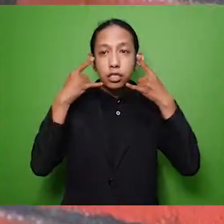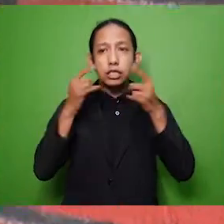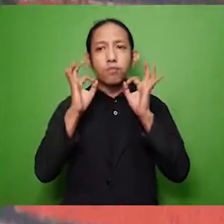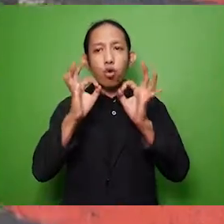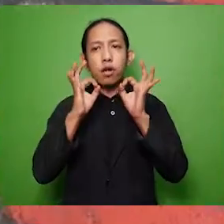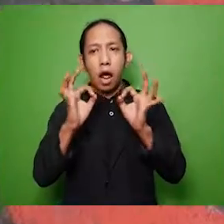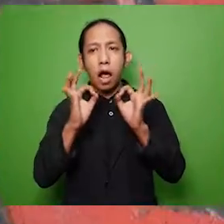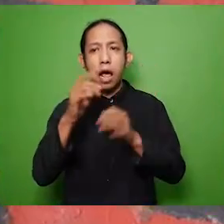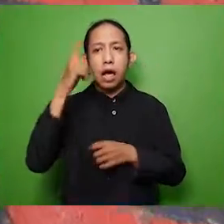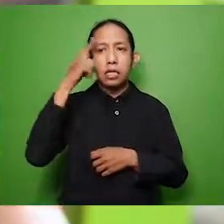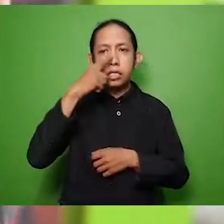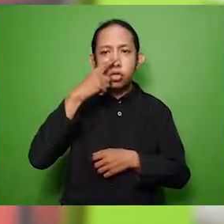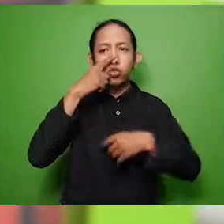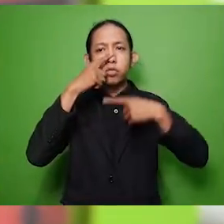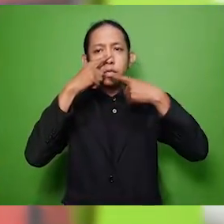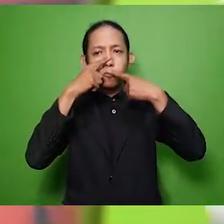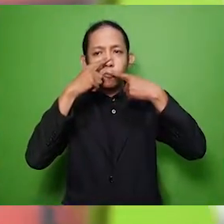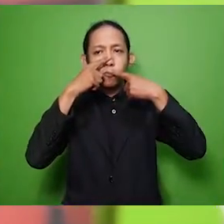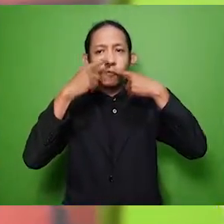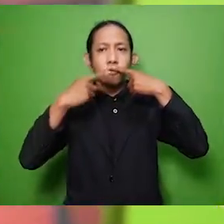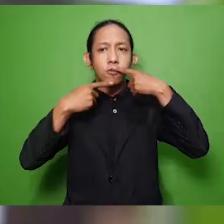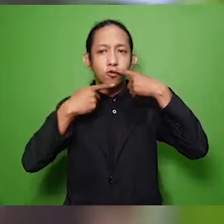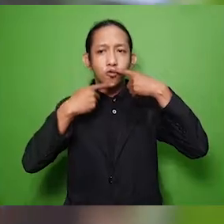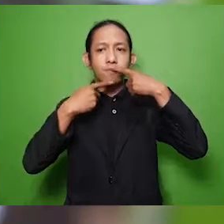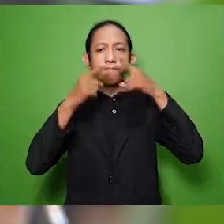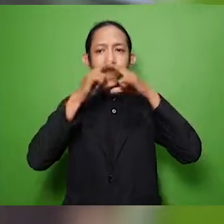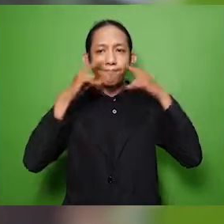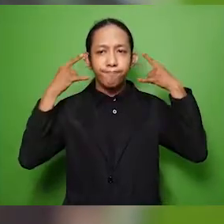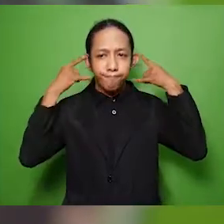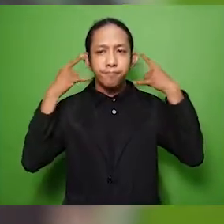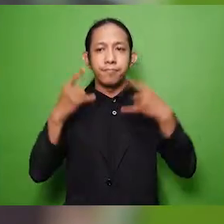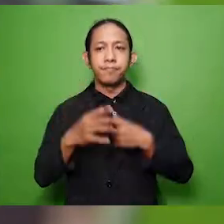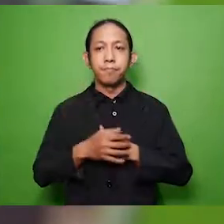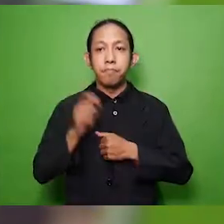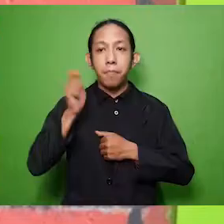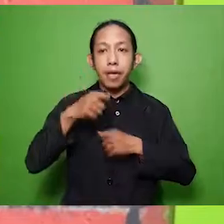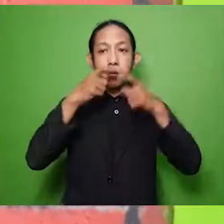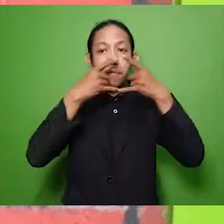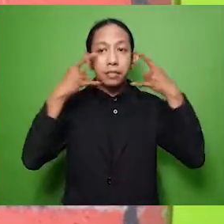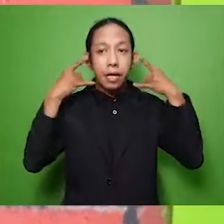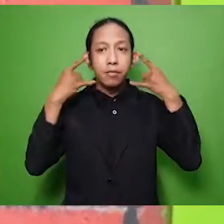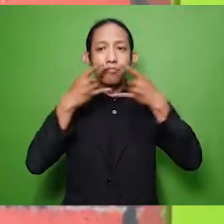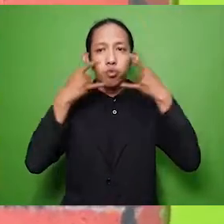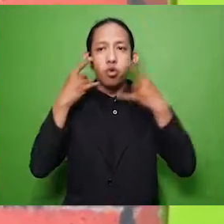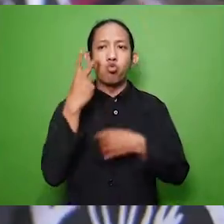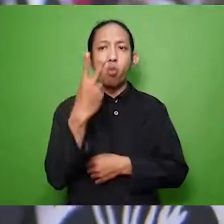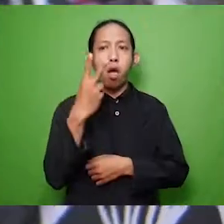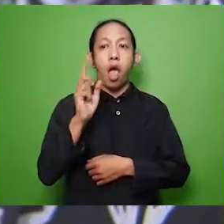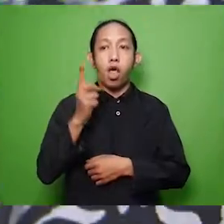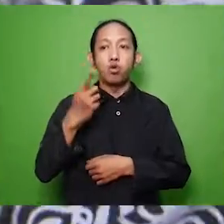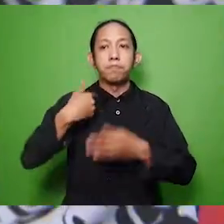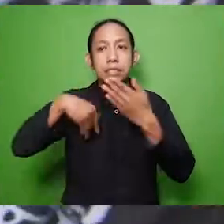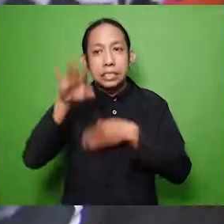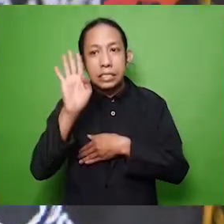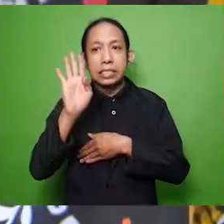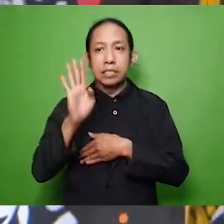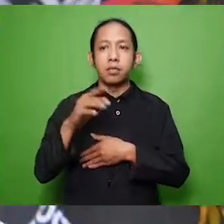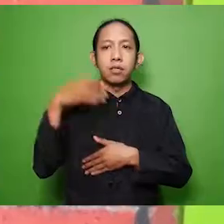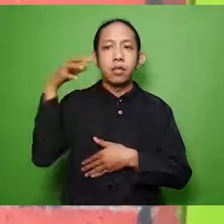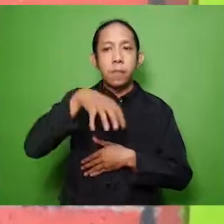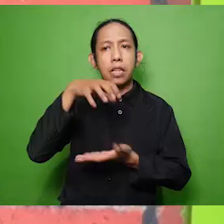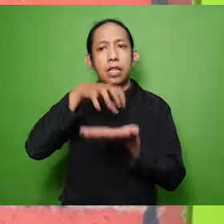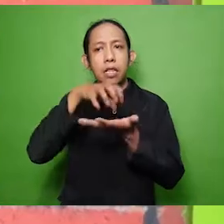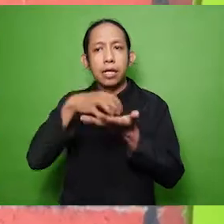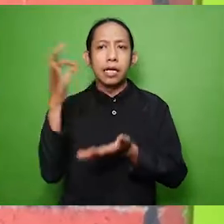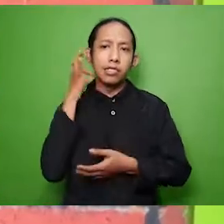Pakai masker dengan sempurna menutupi hidup, mulut, dan dagu. Gunakan masker ganda jika harus bepergian